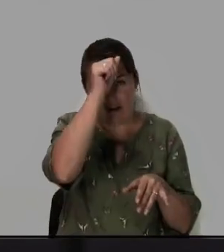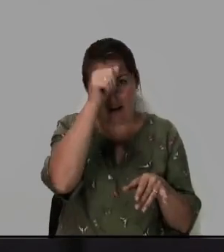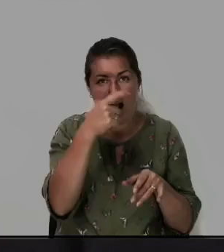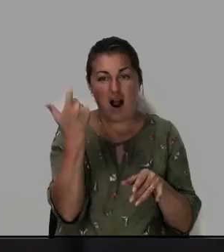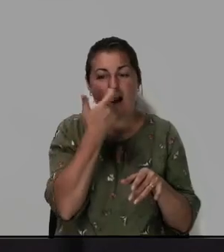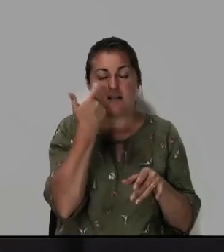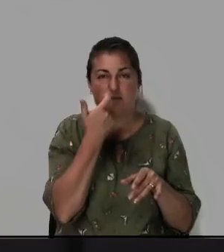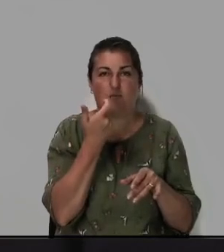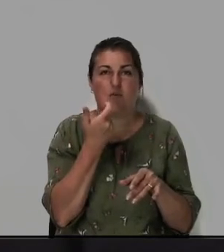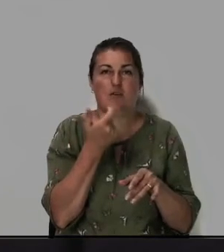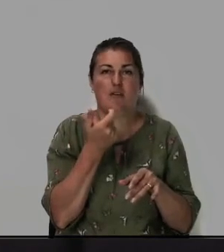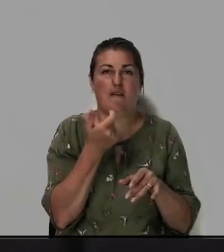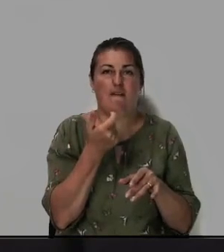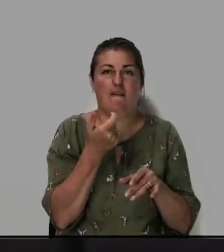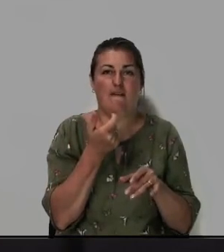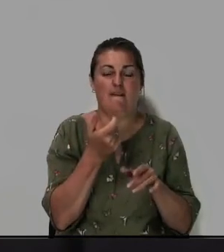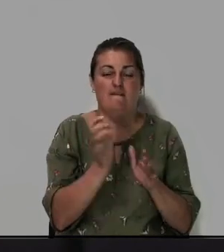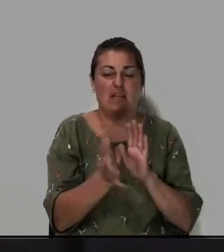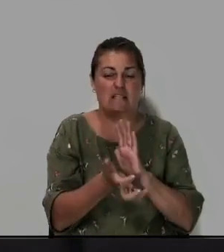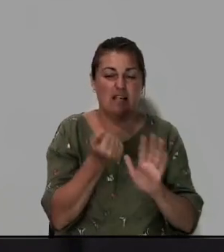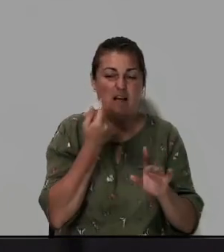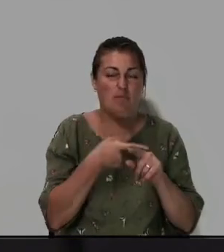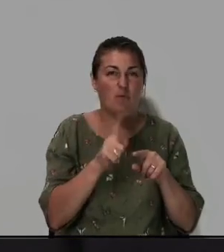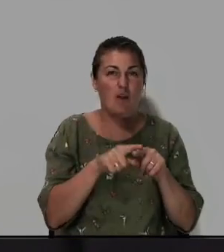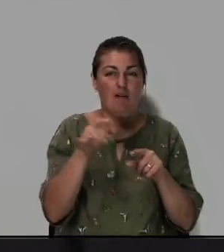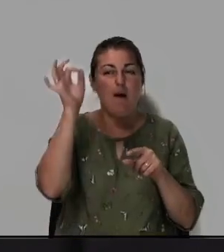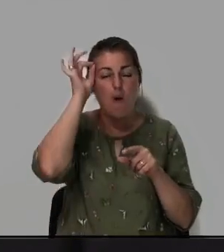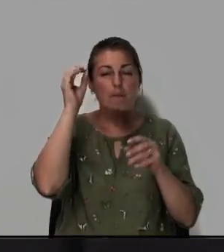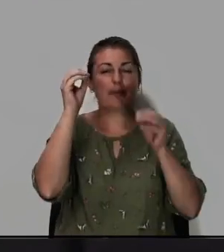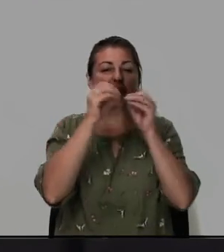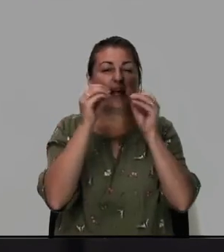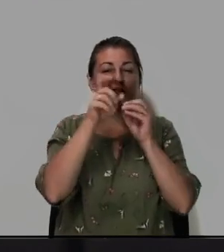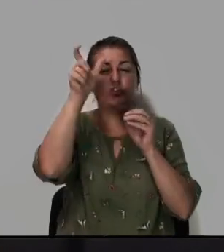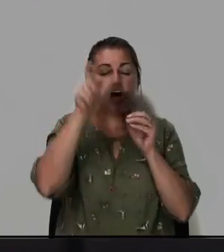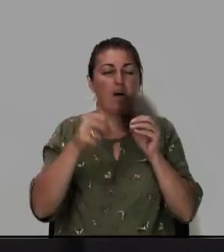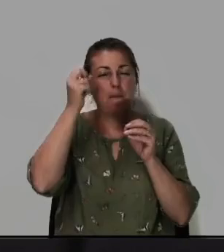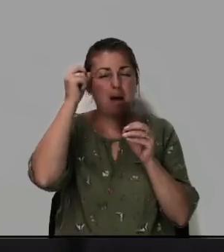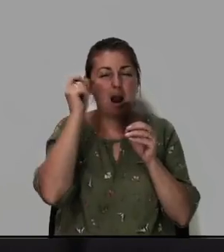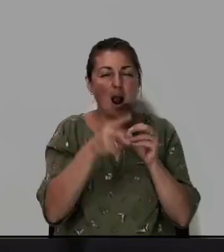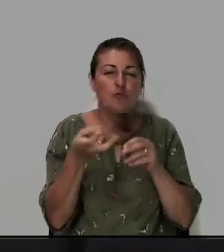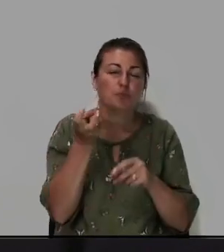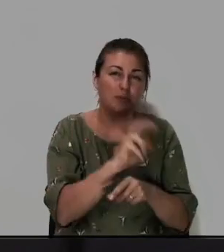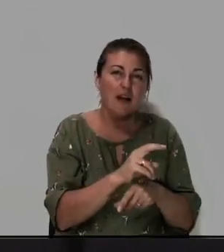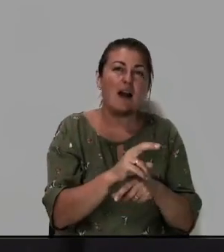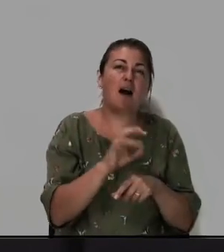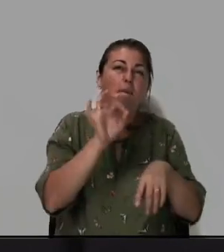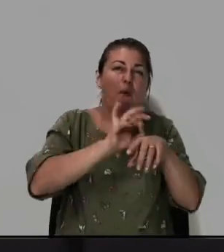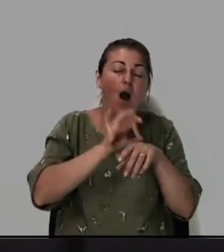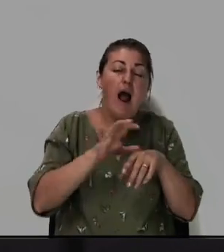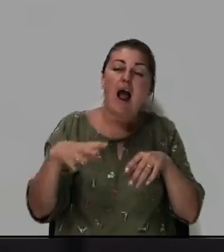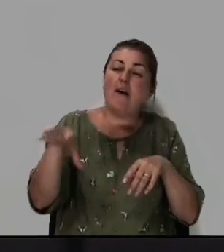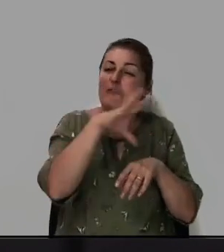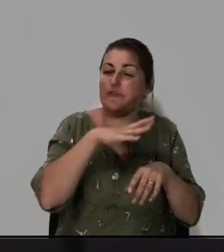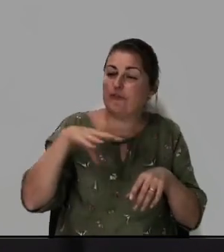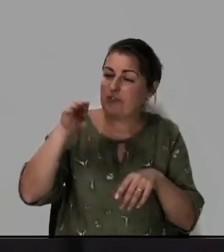Господь вынет оттуда. Помните, десять человек прокаженных пришли, и всех Иисус исцелил, только